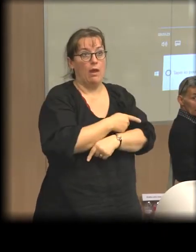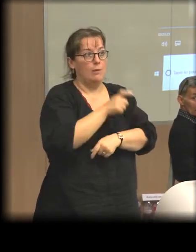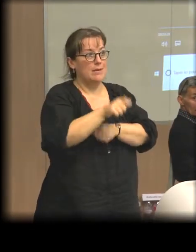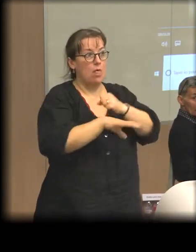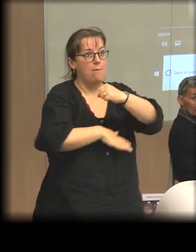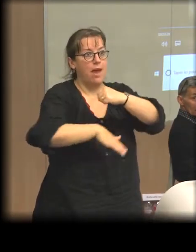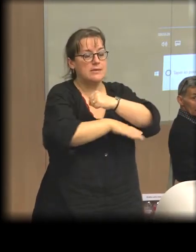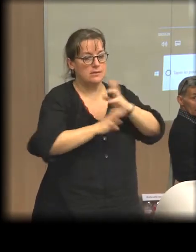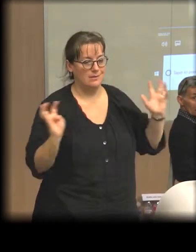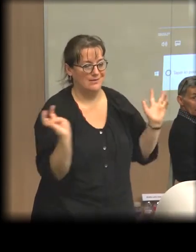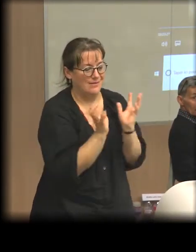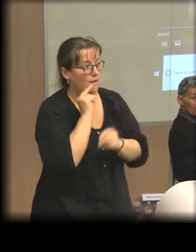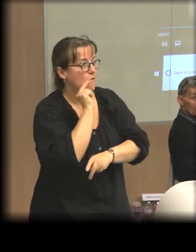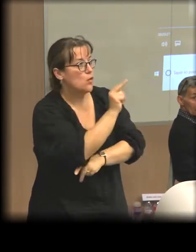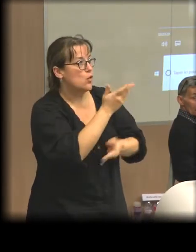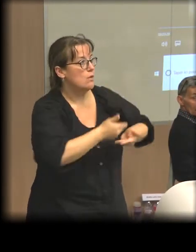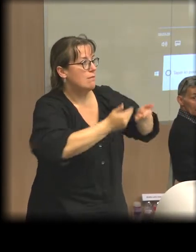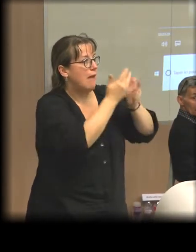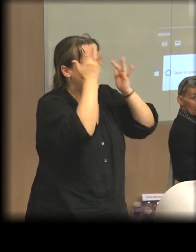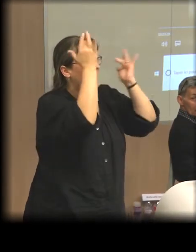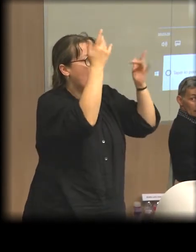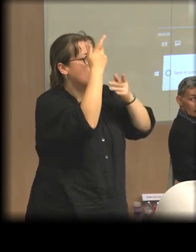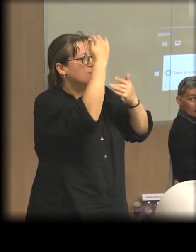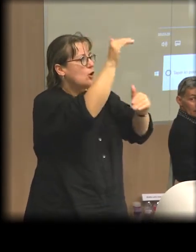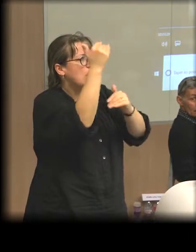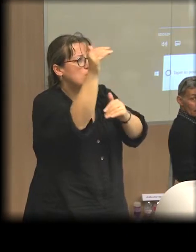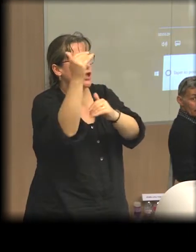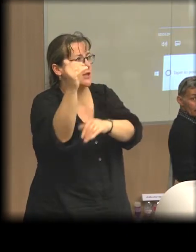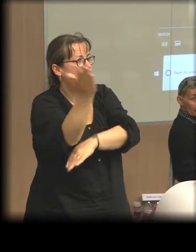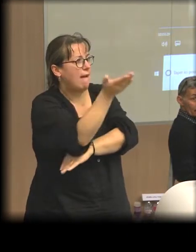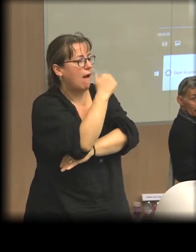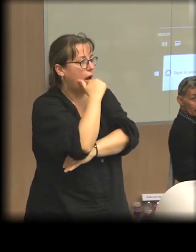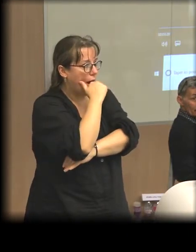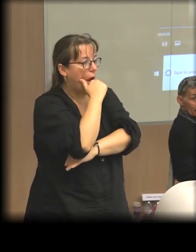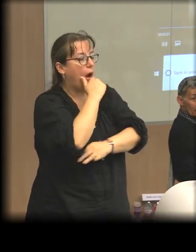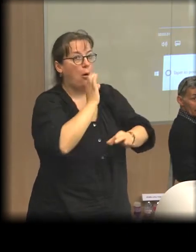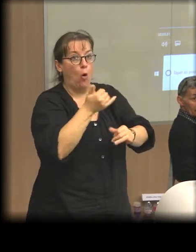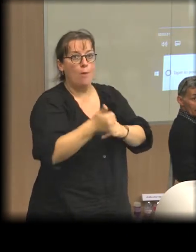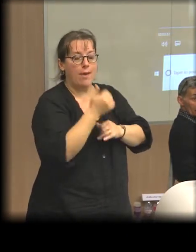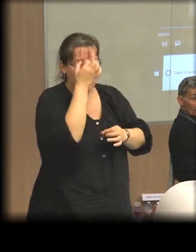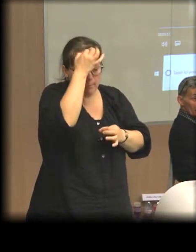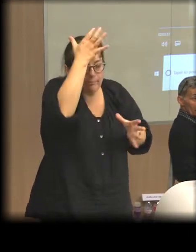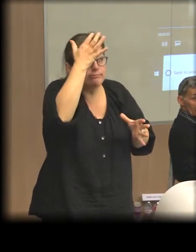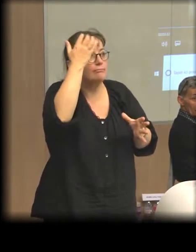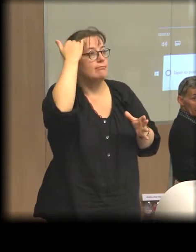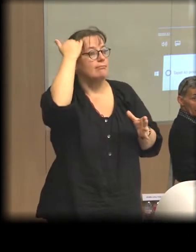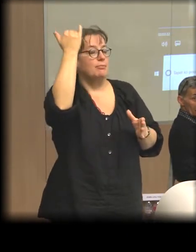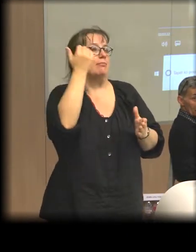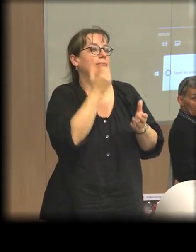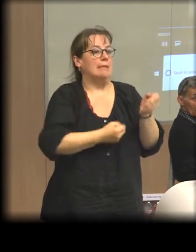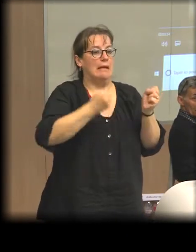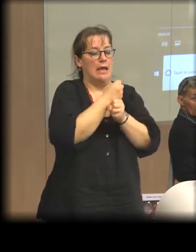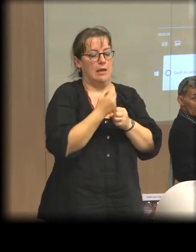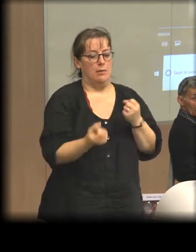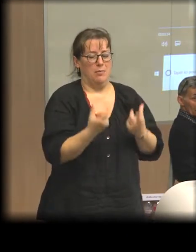et dans une organisation collective des initiatives de la société civile qui se revendiquent de l'économie solidaire et qui vont faire la